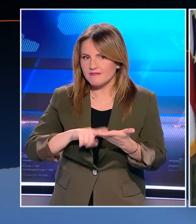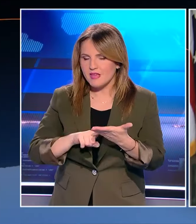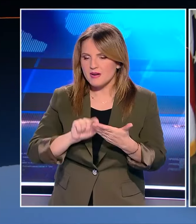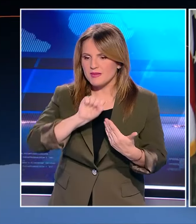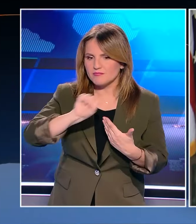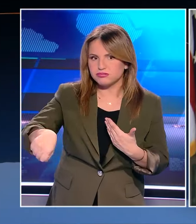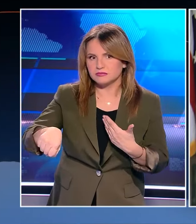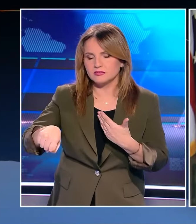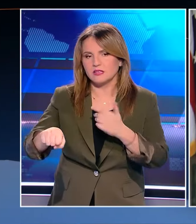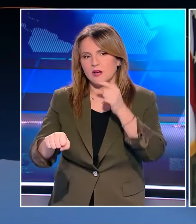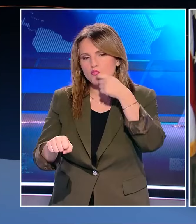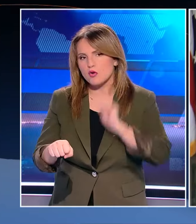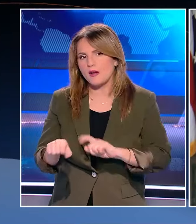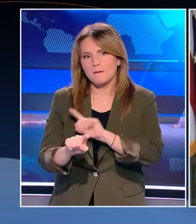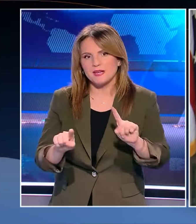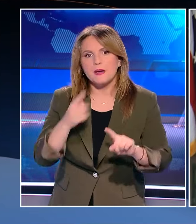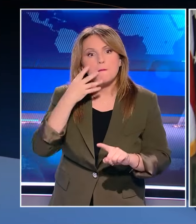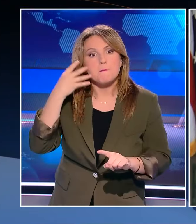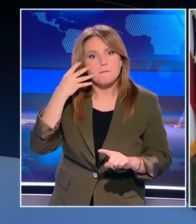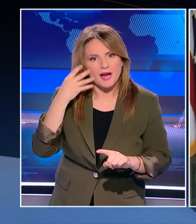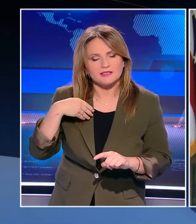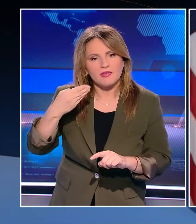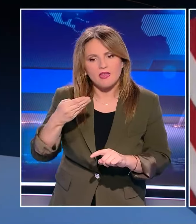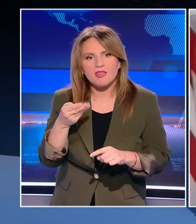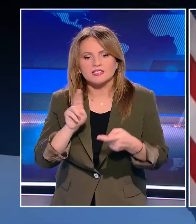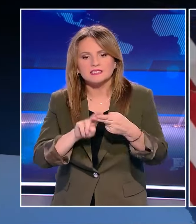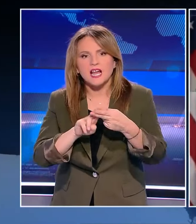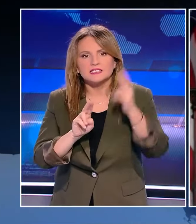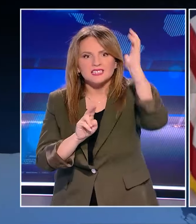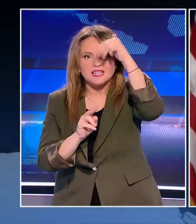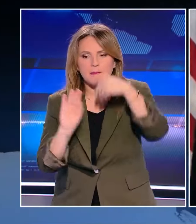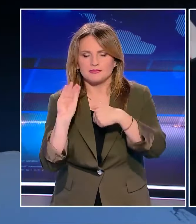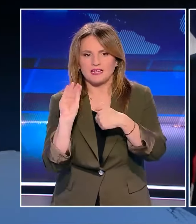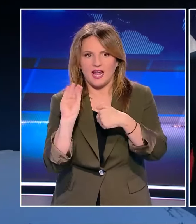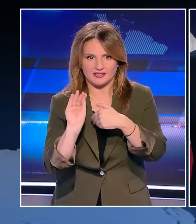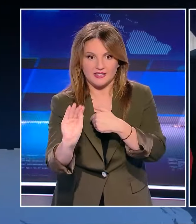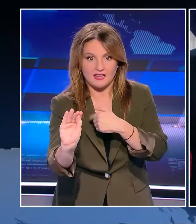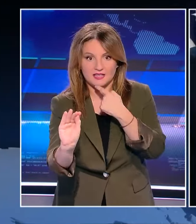εγκαταλείψουν την Ουκρανία Θα είναι το βασικό μήνυμα του Τζο Μπάιντεν στον Τόναλτ Τραμπ στη συνάντησή τους τη Δετάρτη